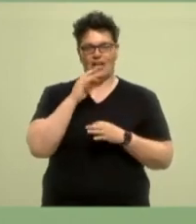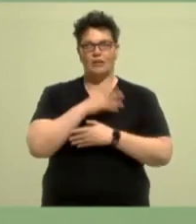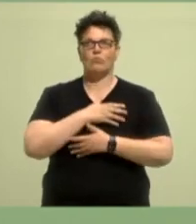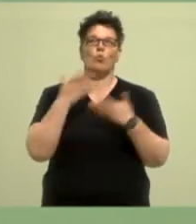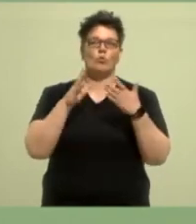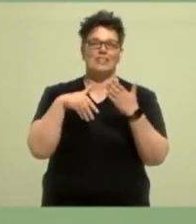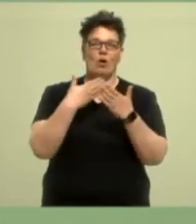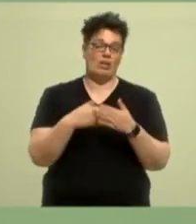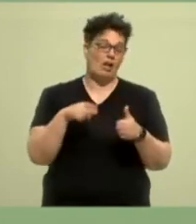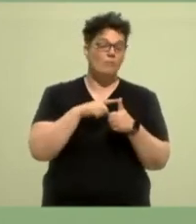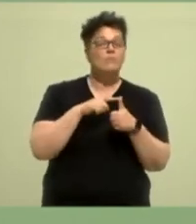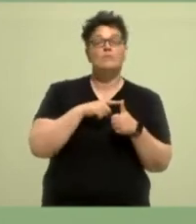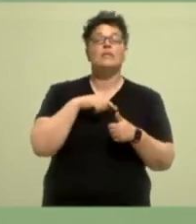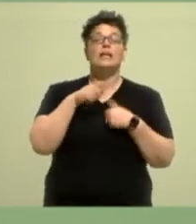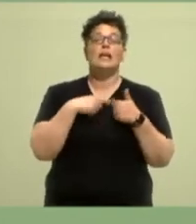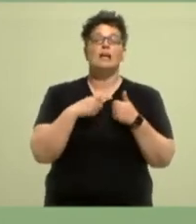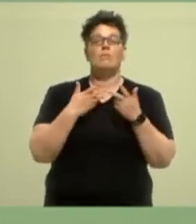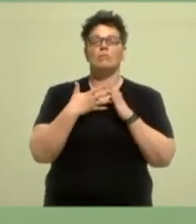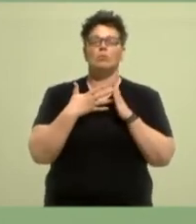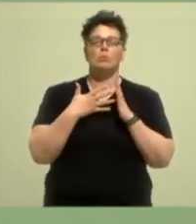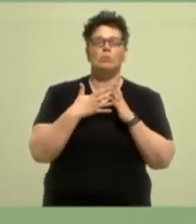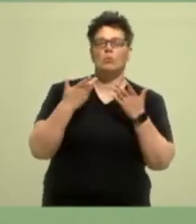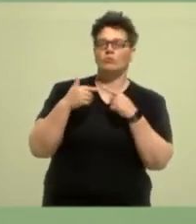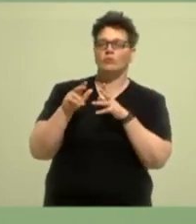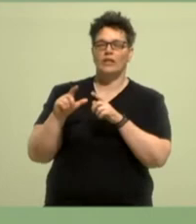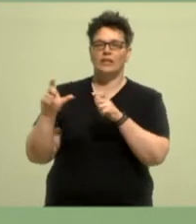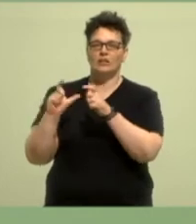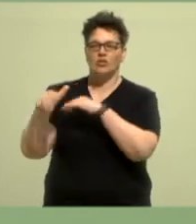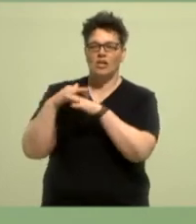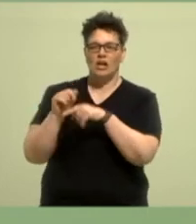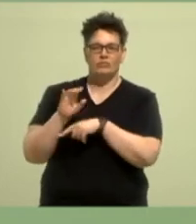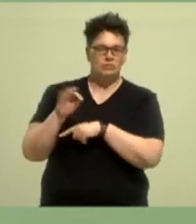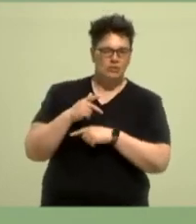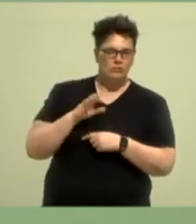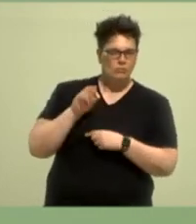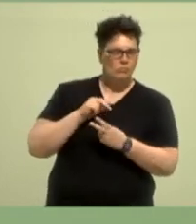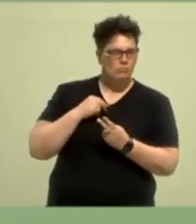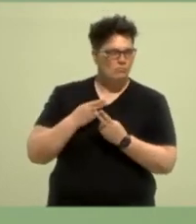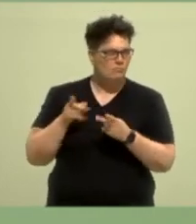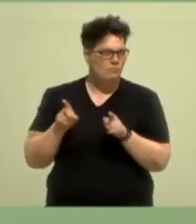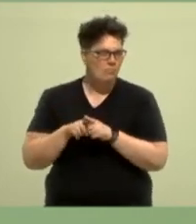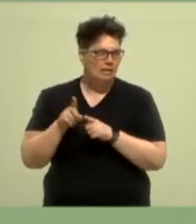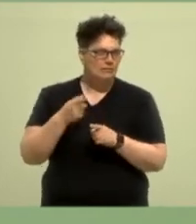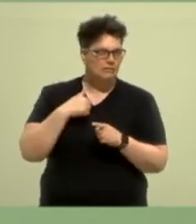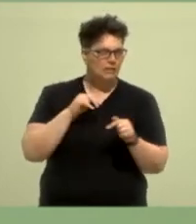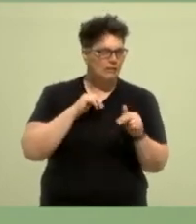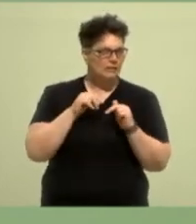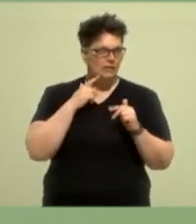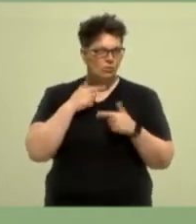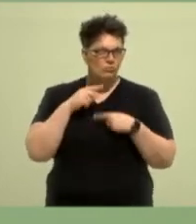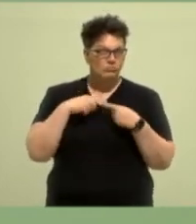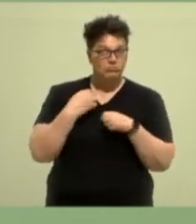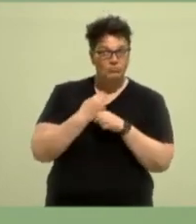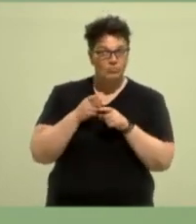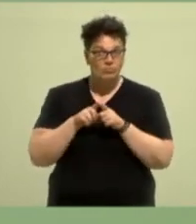innerhalb, auch in die Gesellschaft reinzugehen und das zu klären. Passt das eigentlich noch, was wir da als Regierung machen? Sie hat